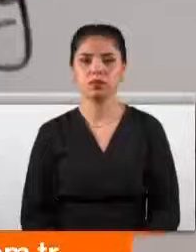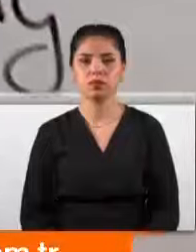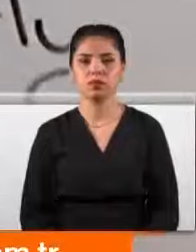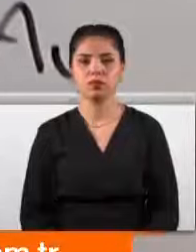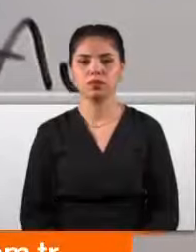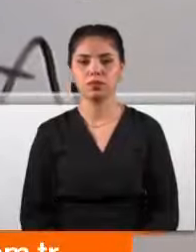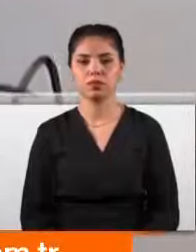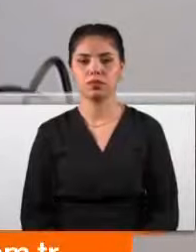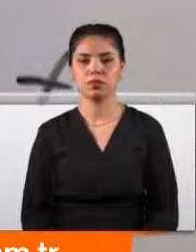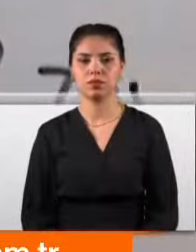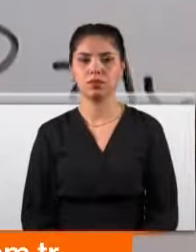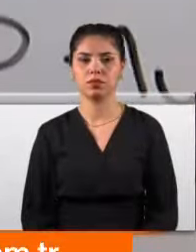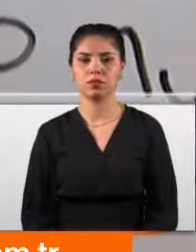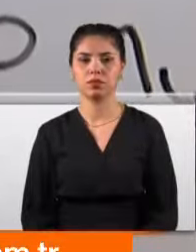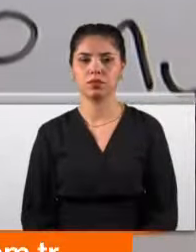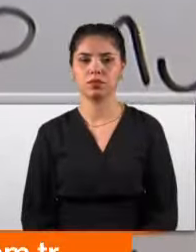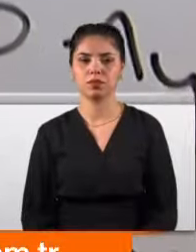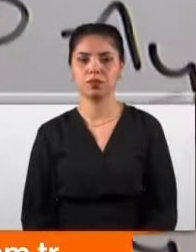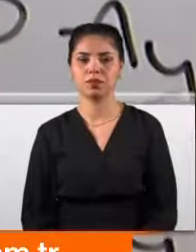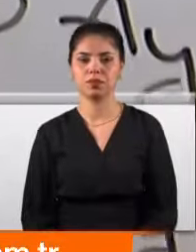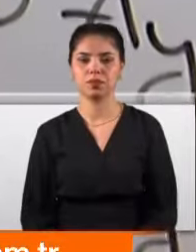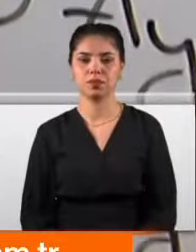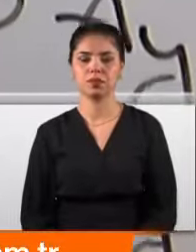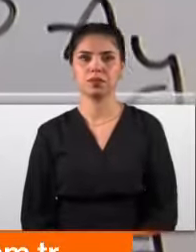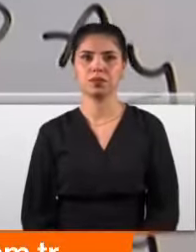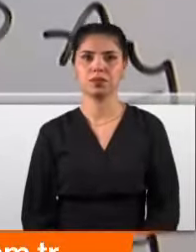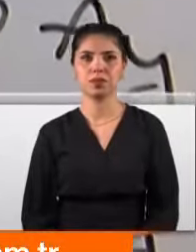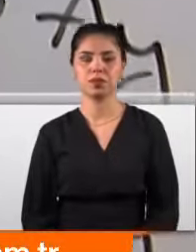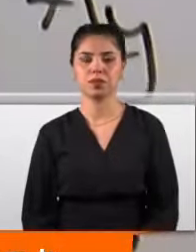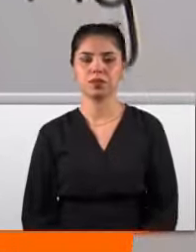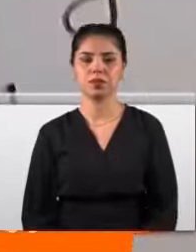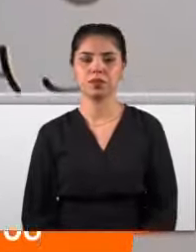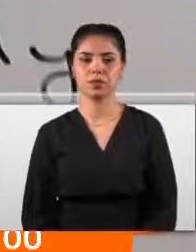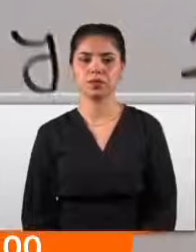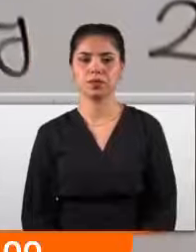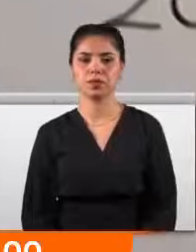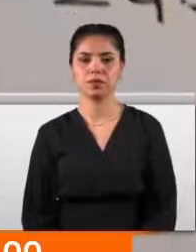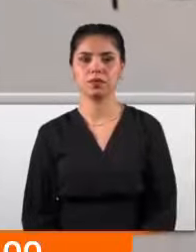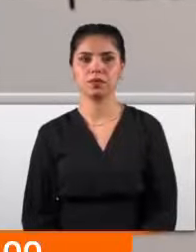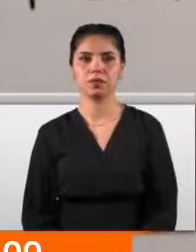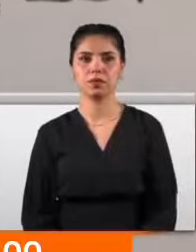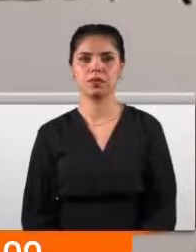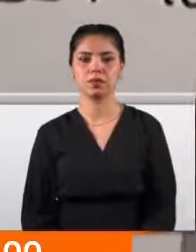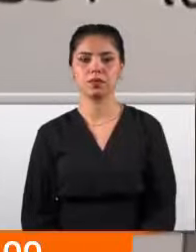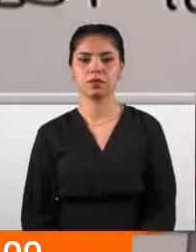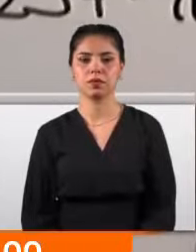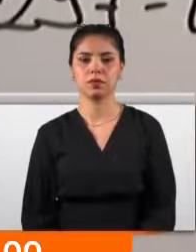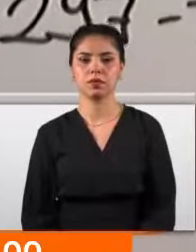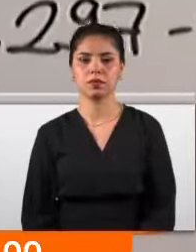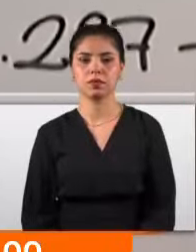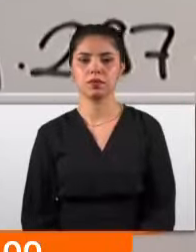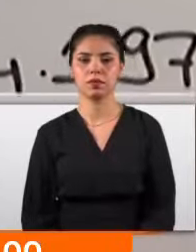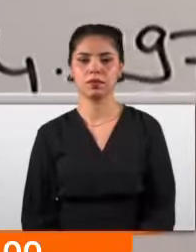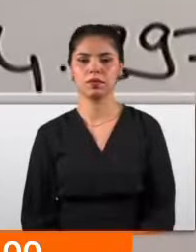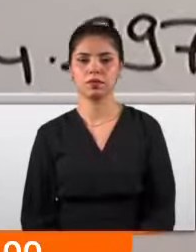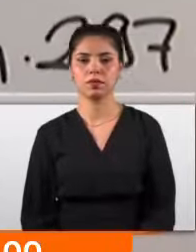Rakamlar yükselse bile gerek faiz oranlarının düşük olması gerekse de aslında tutarın artacak olmasına